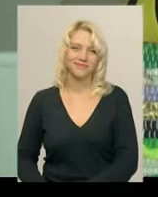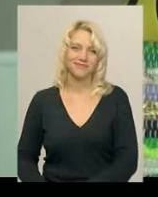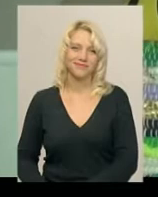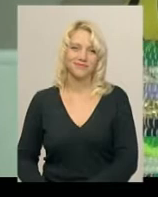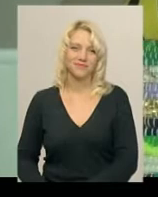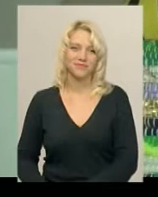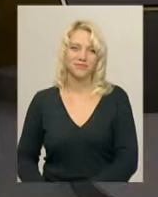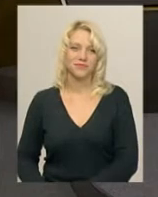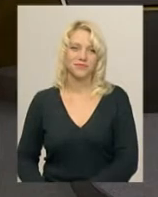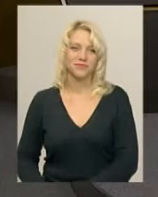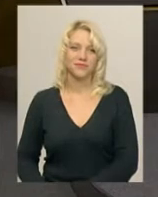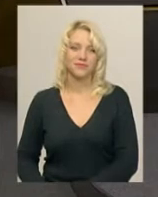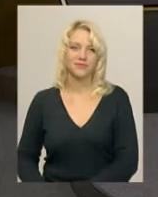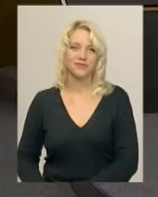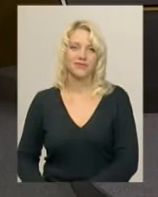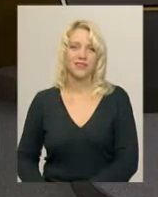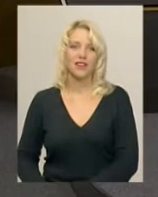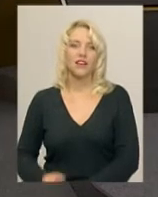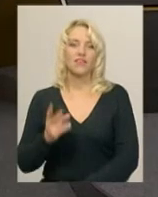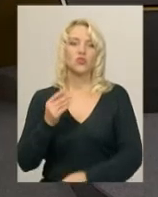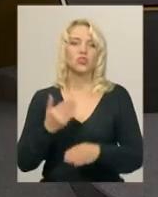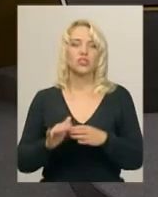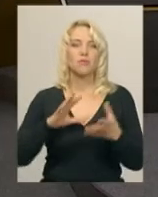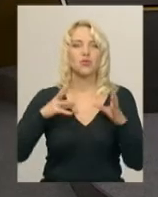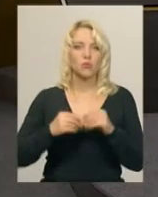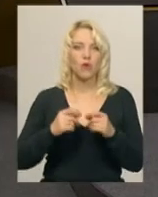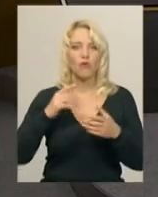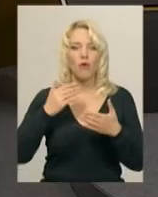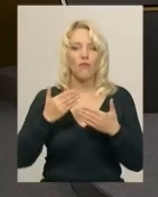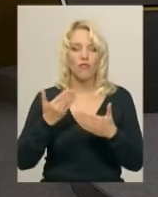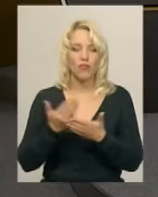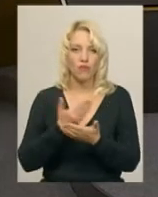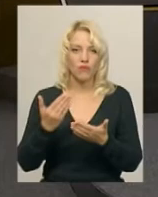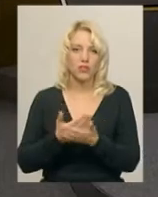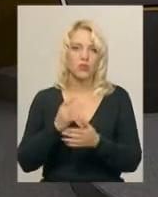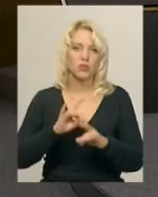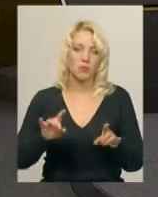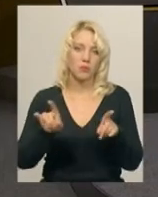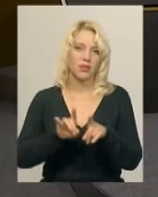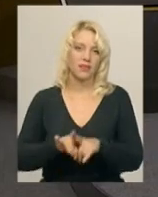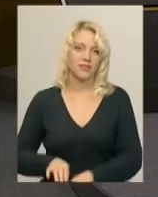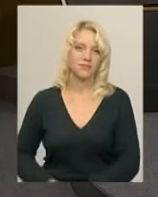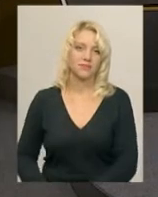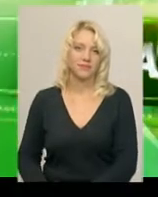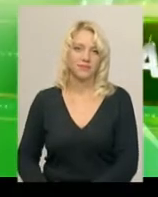-Центр. У другій частині підсумкового випуску новин ми розповімо про таке.